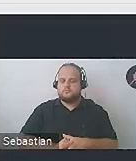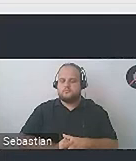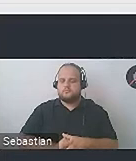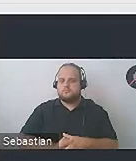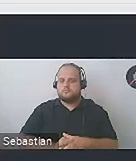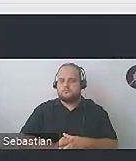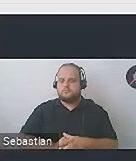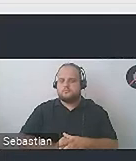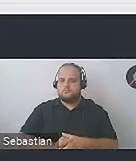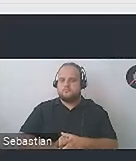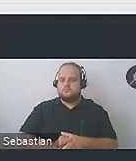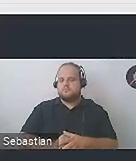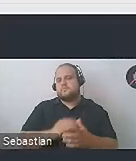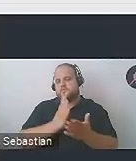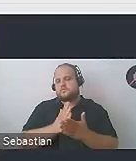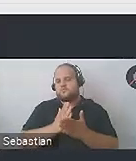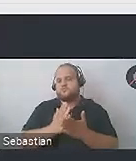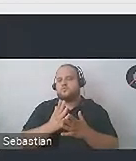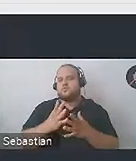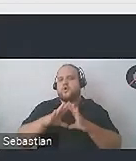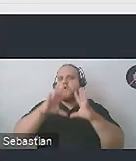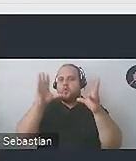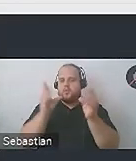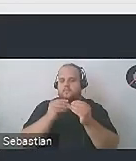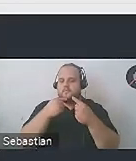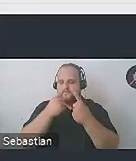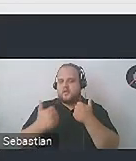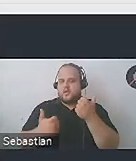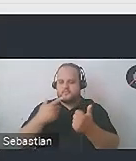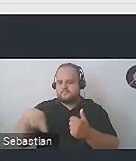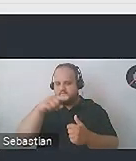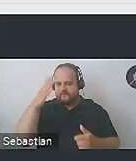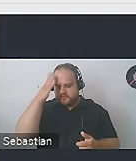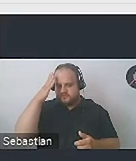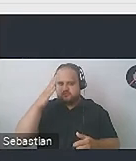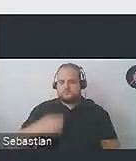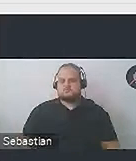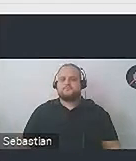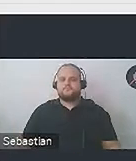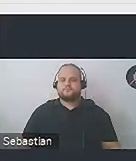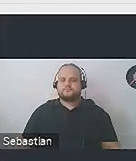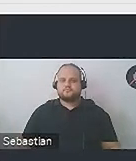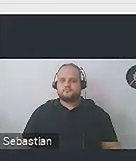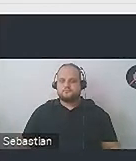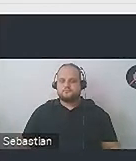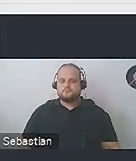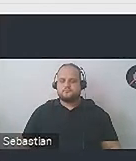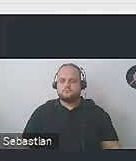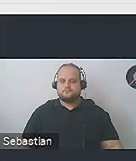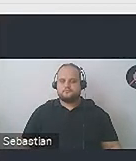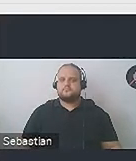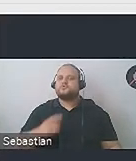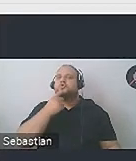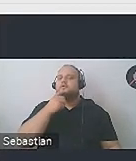kryteria. Tylko chciałam to tak Państwu z grubsza zaprezentować, żebyśmy wiedzieli w ogóle, czym jest ten WCAG i